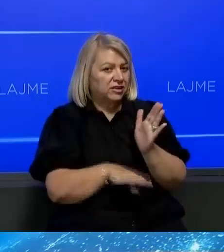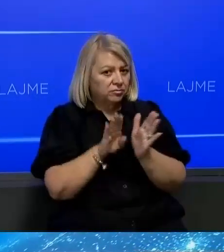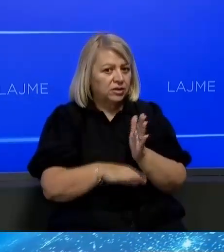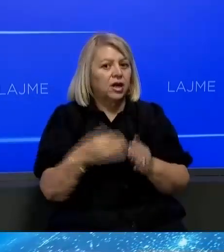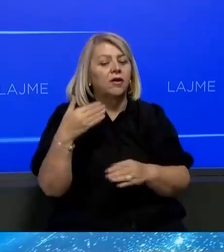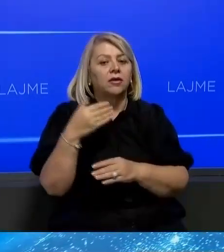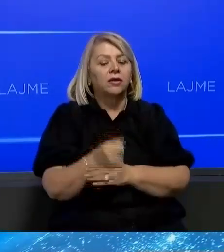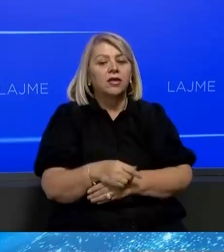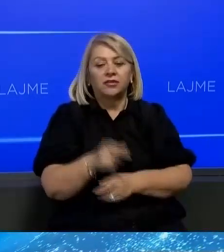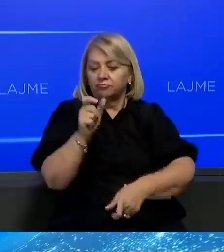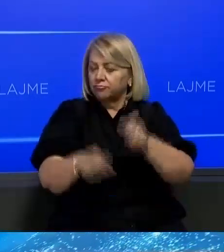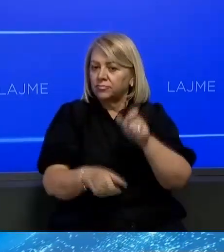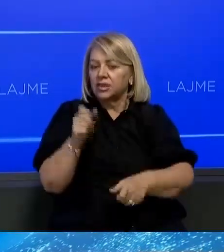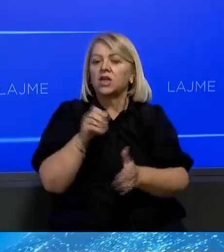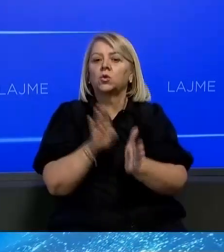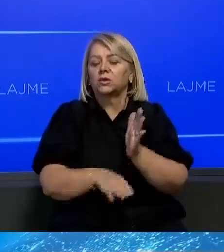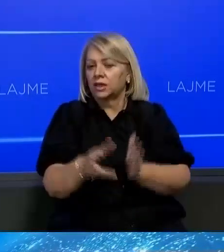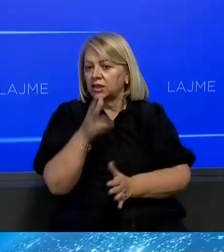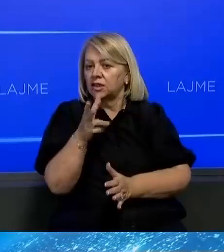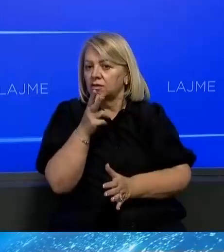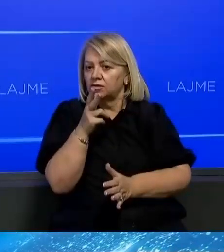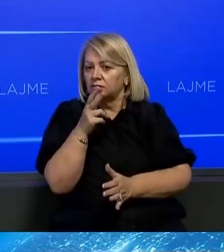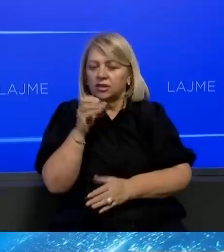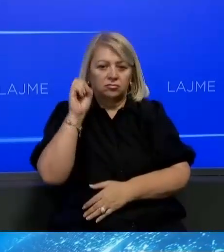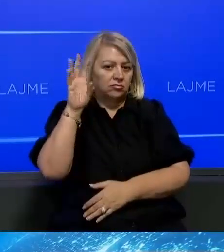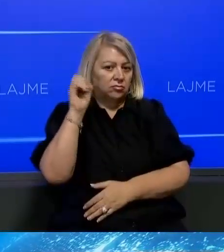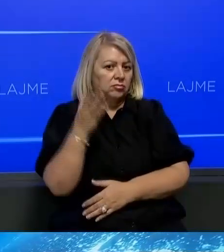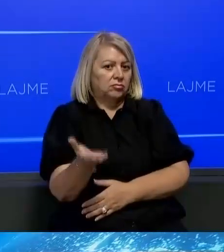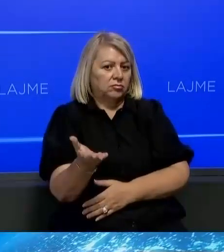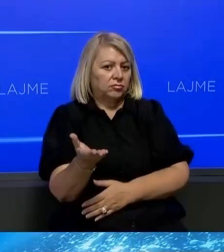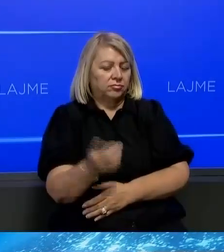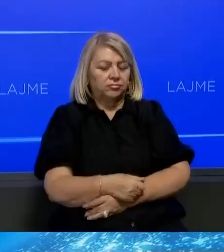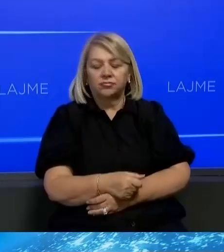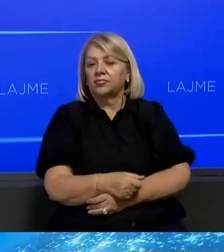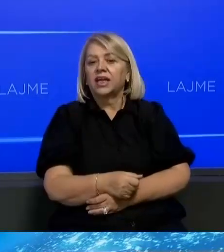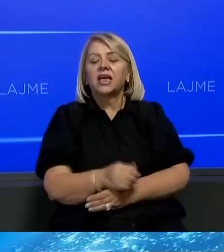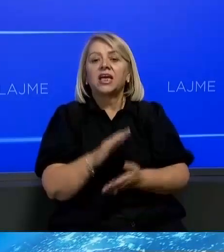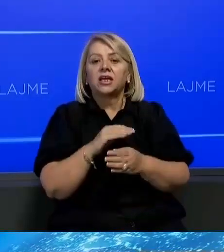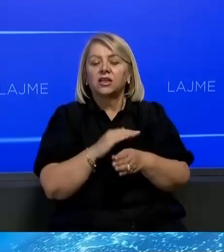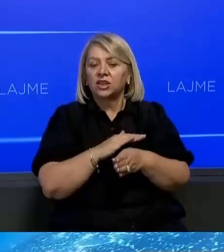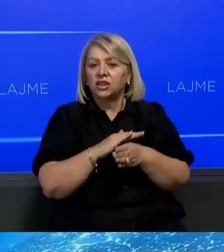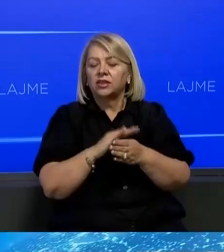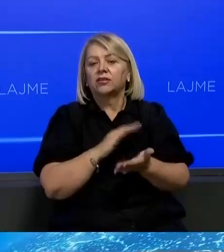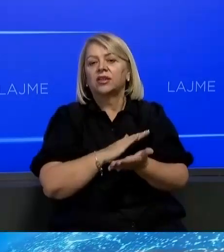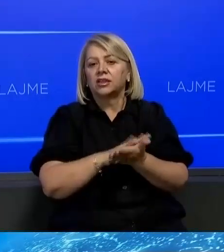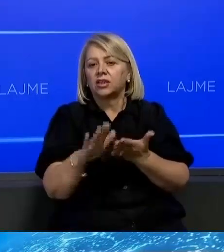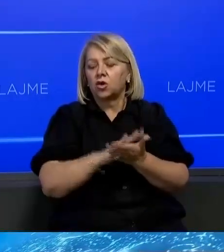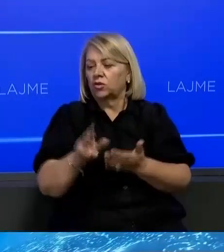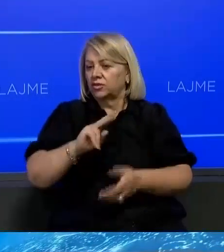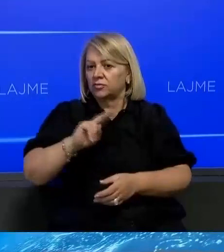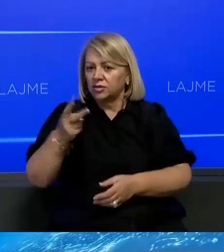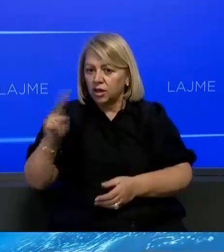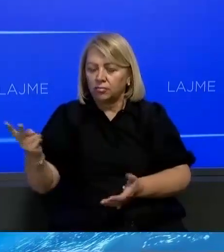të banimit, por edhe ullë përkesën e përgjysme për energi në vend. Me këtë lirëot furnizimi me rrimë për të tjeret.